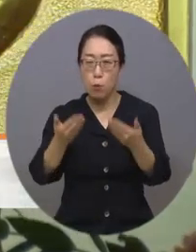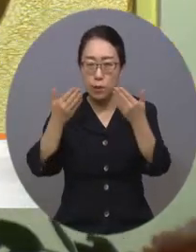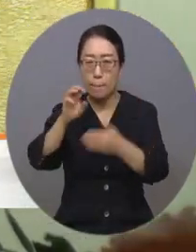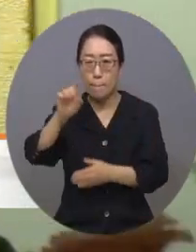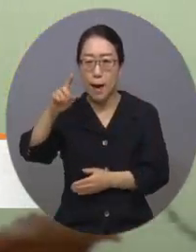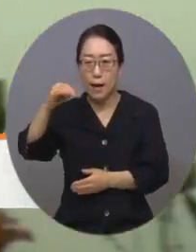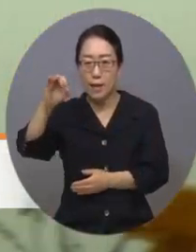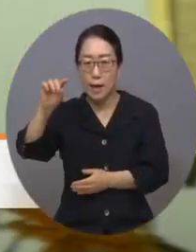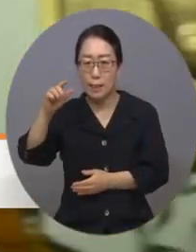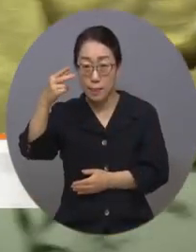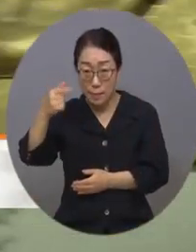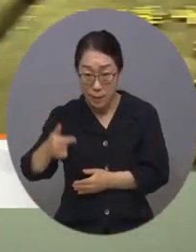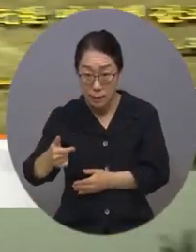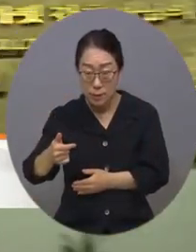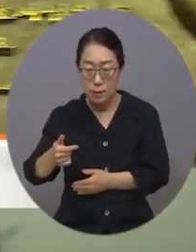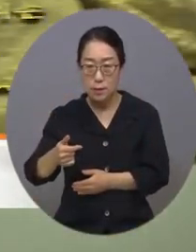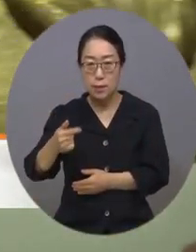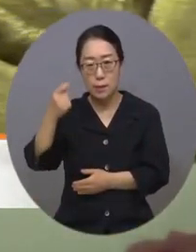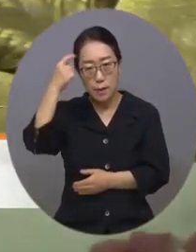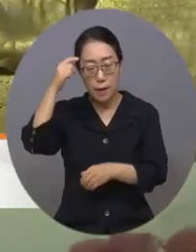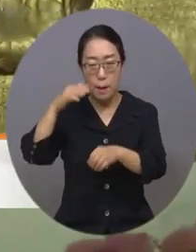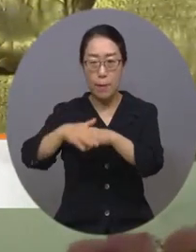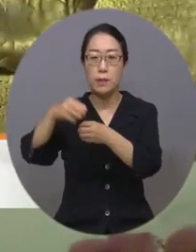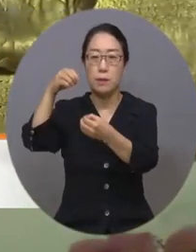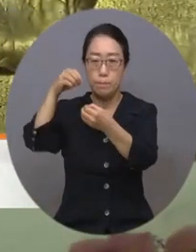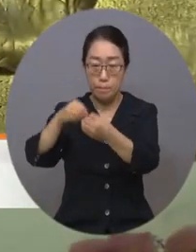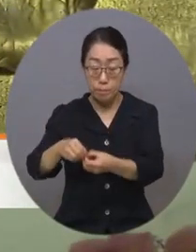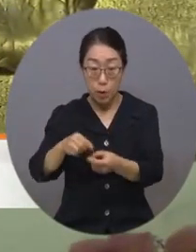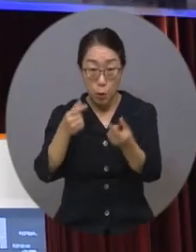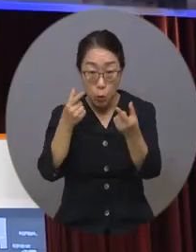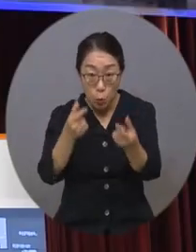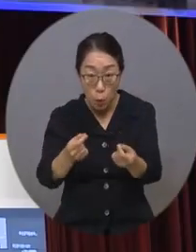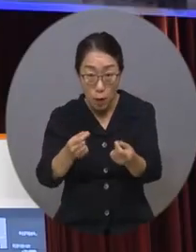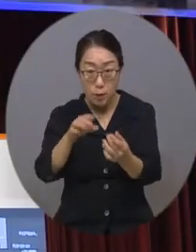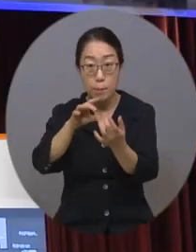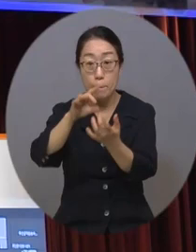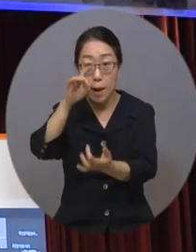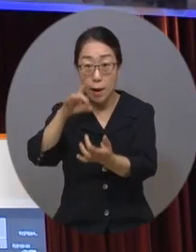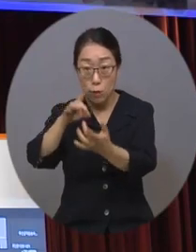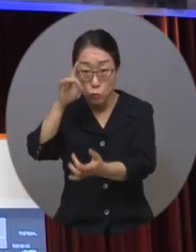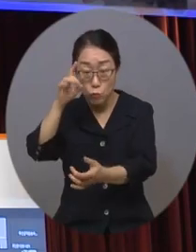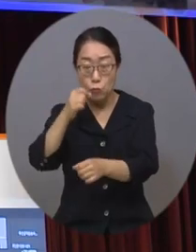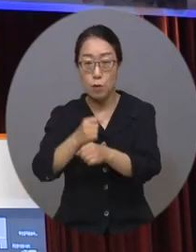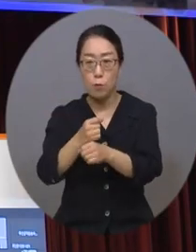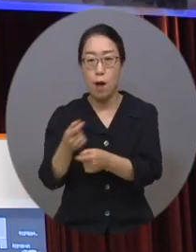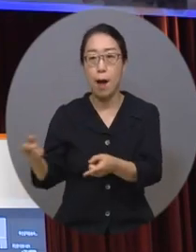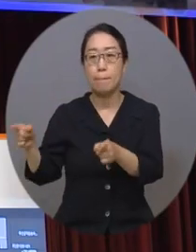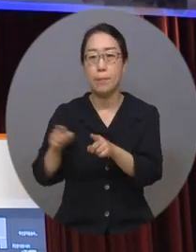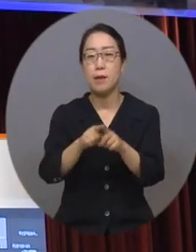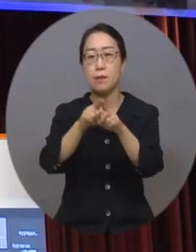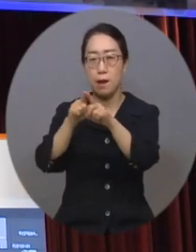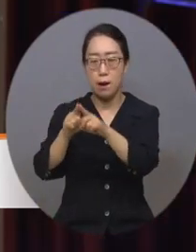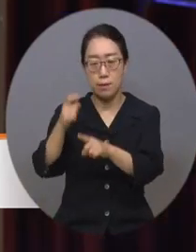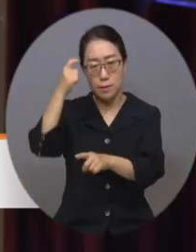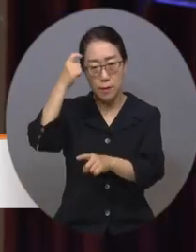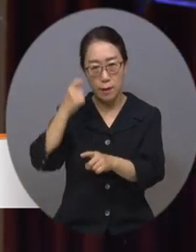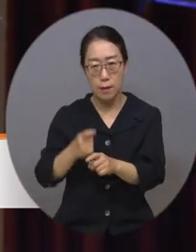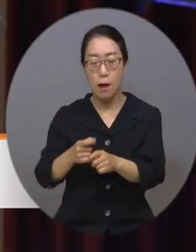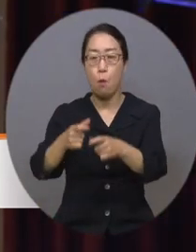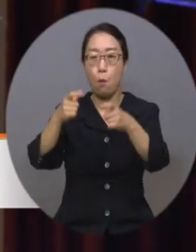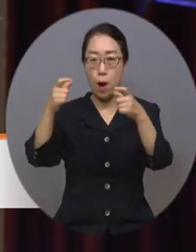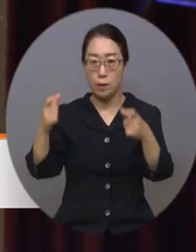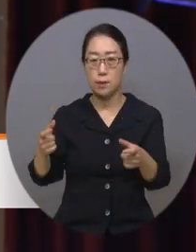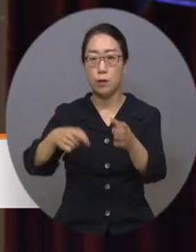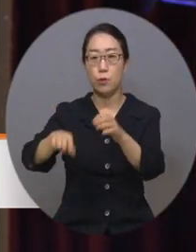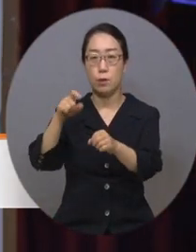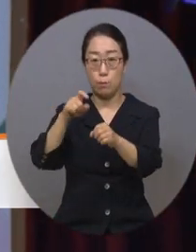숭고한 봉사정신을 계승한 자원봉사자를 발굴하고 함께 살아가는 공동체 의식 확산에 기여하기 위해